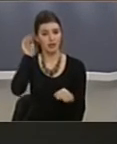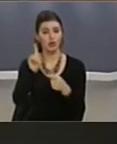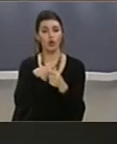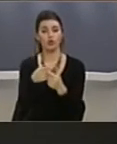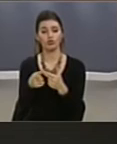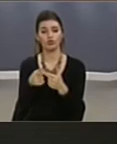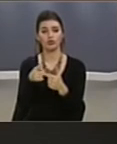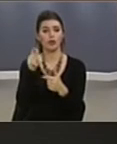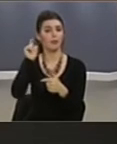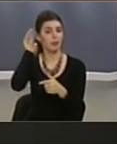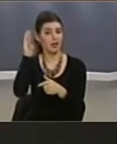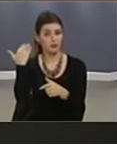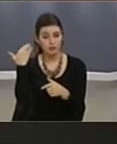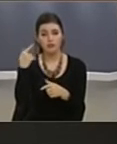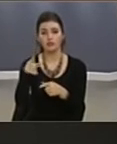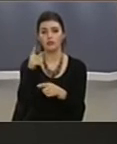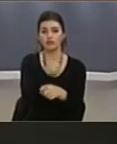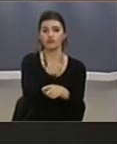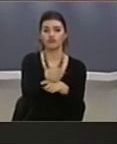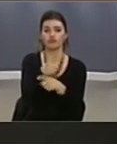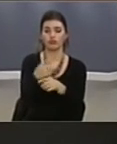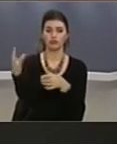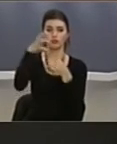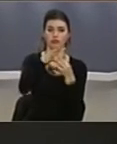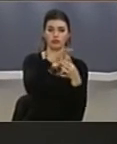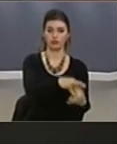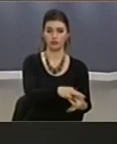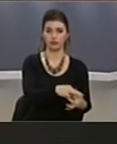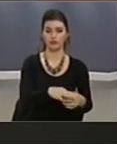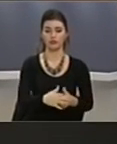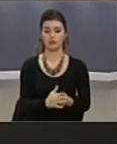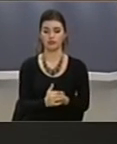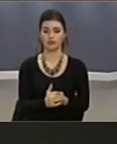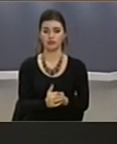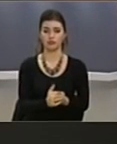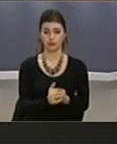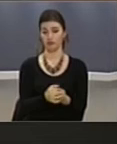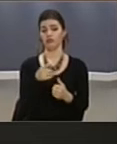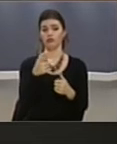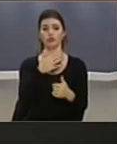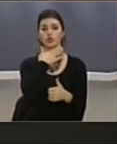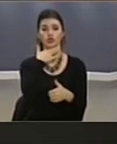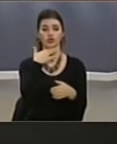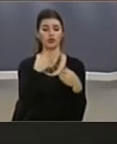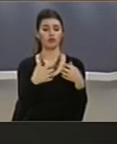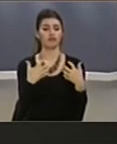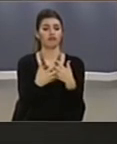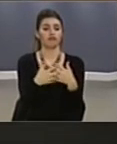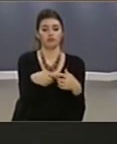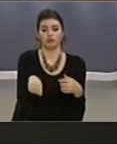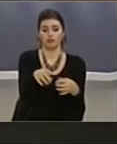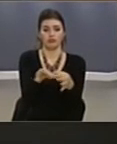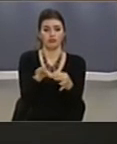krye ministrat dhe ministrat që kujtesin për politikat redakcionale. Bile, atë shumë është të mishëruar kjëndarje funksionale, sa që